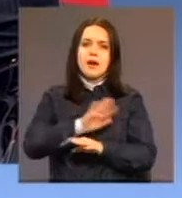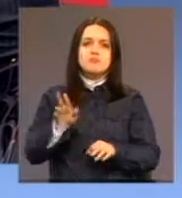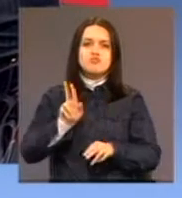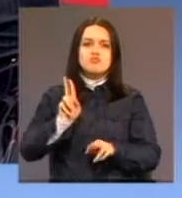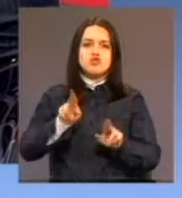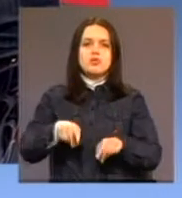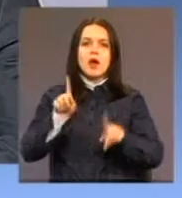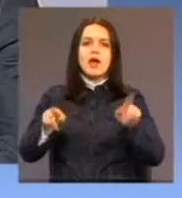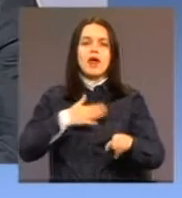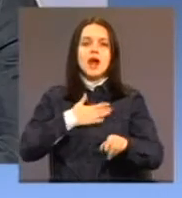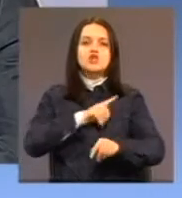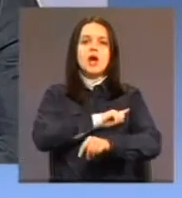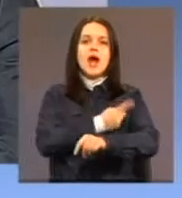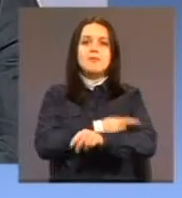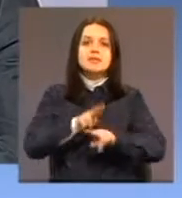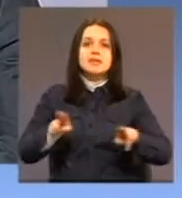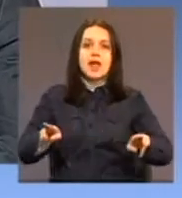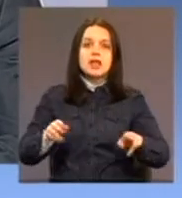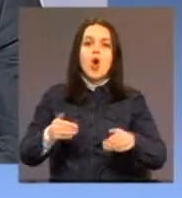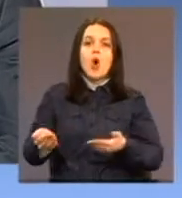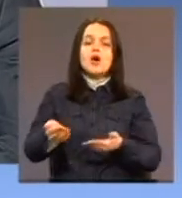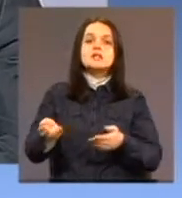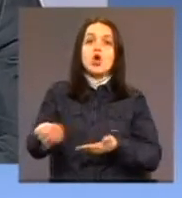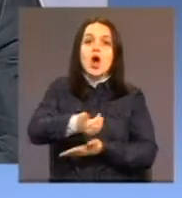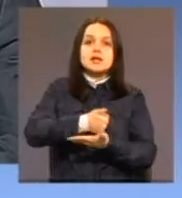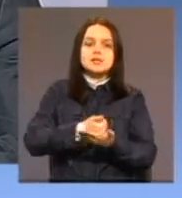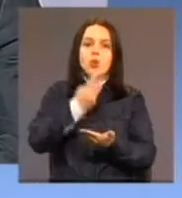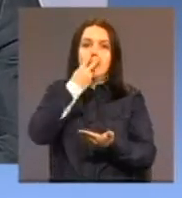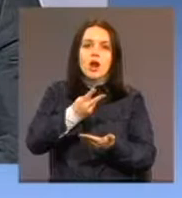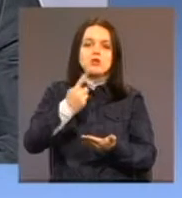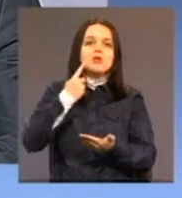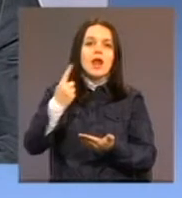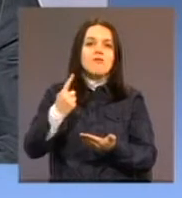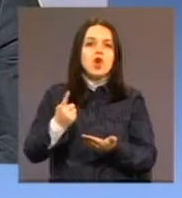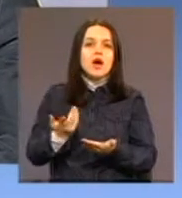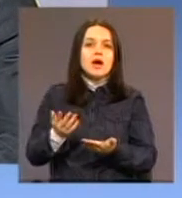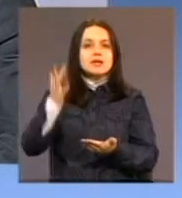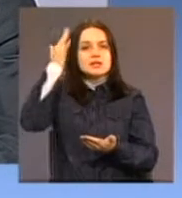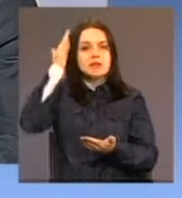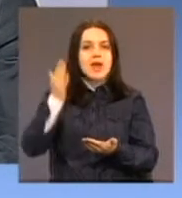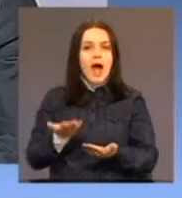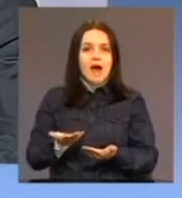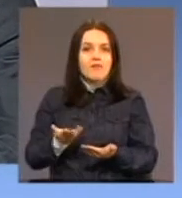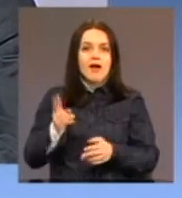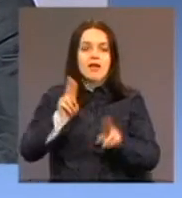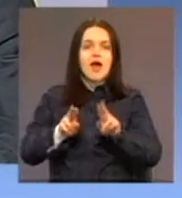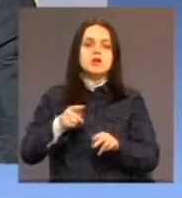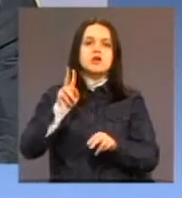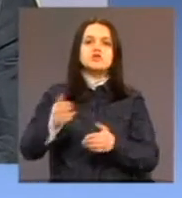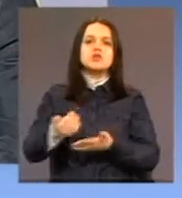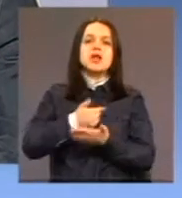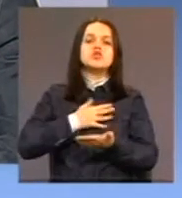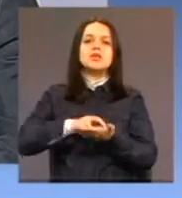iskoristiti u pogledu dnevnog zbrinjavanja. Naravno možemo iskoristiti našu tehničku službu, medicinsko